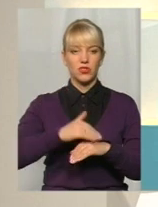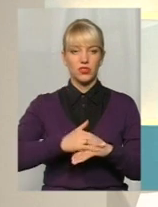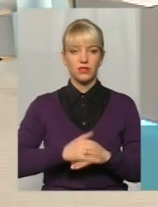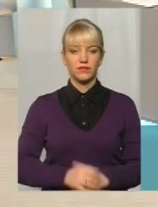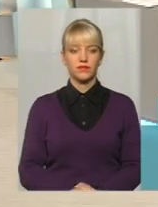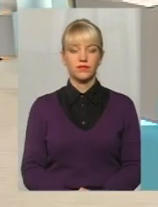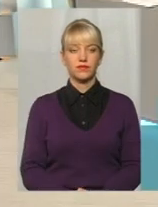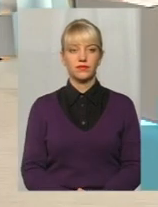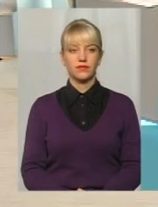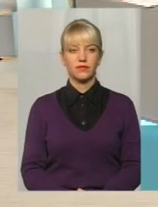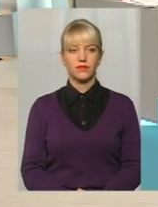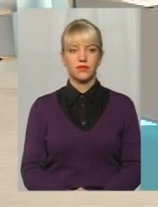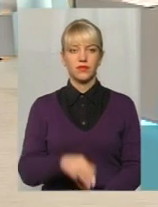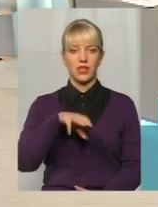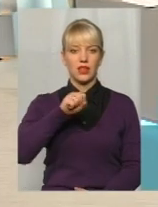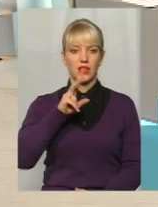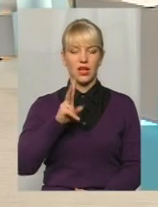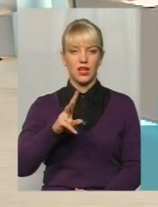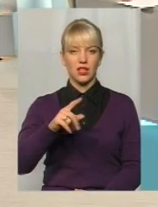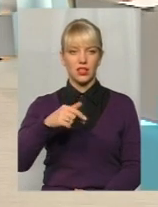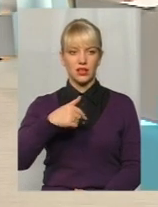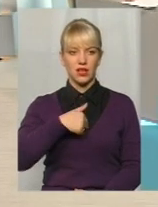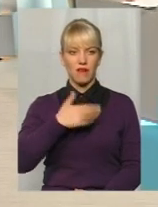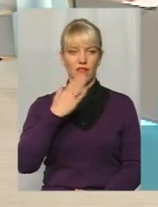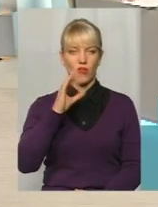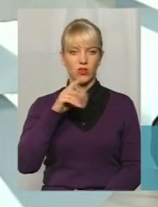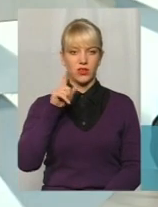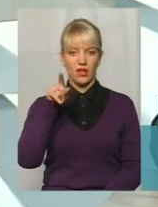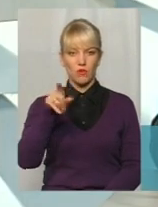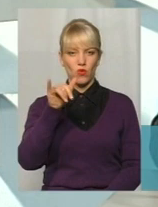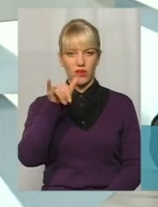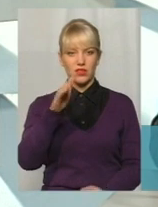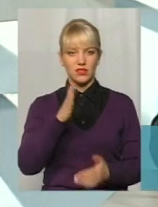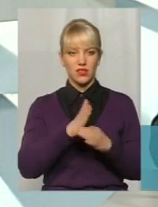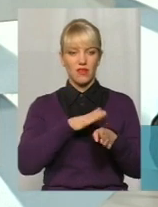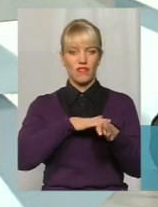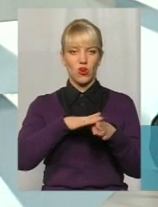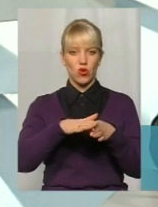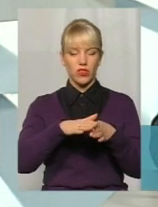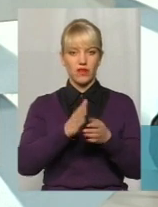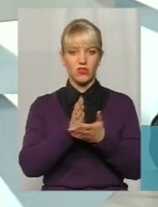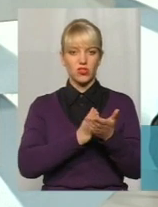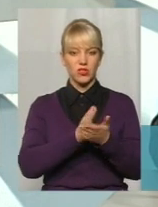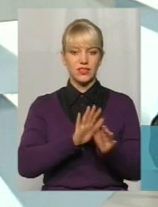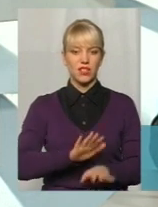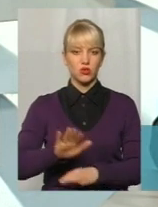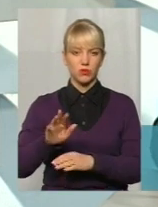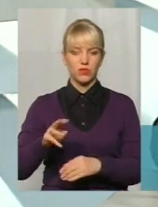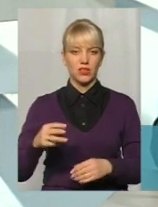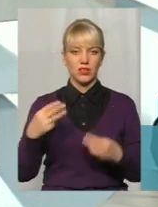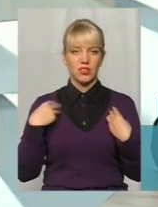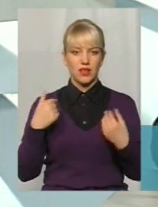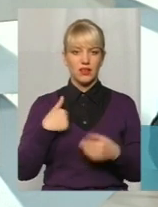Так. Я виконався службу, заступник начальника. Я дитина